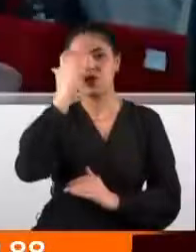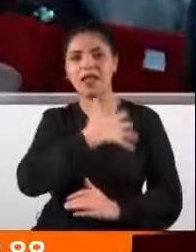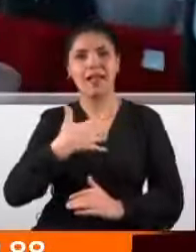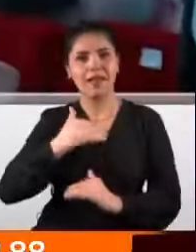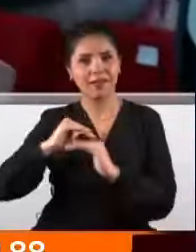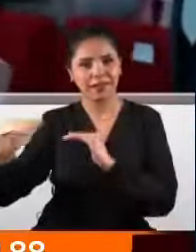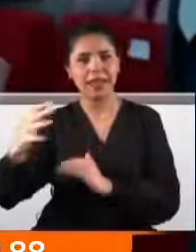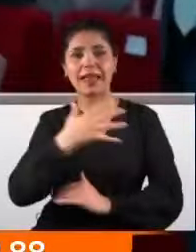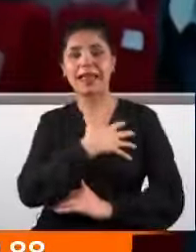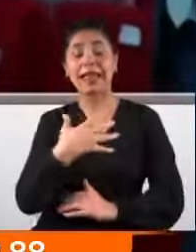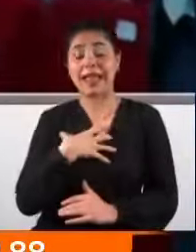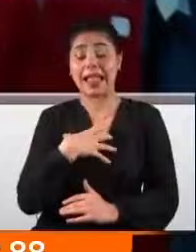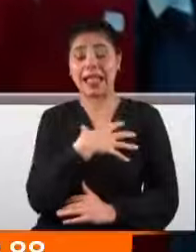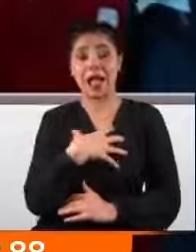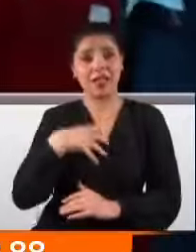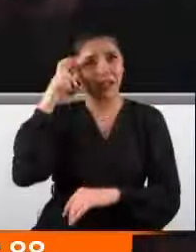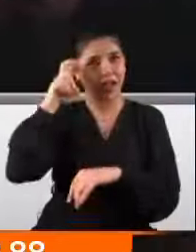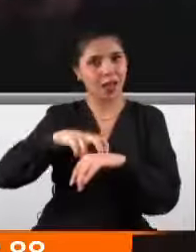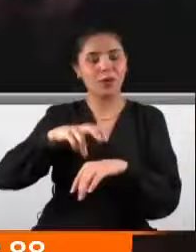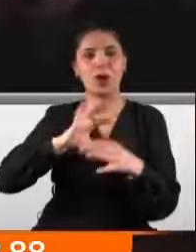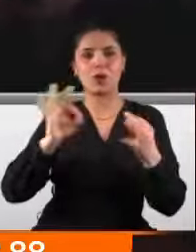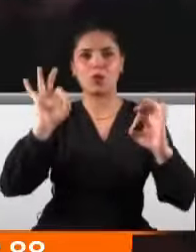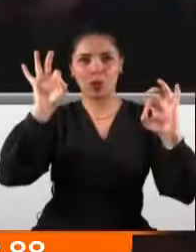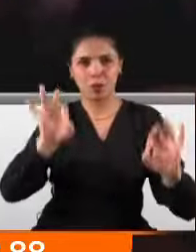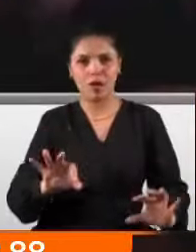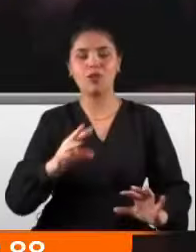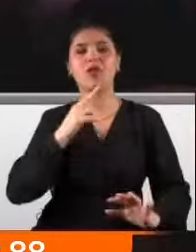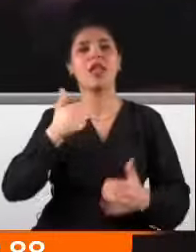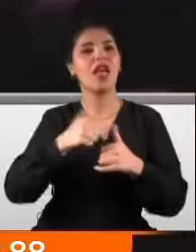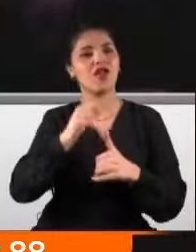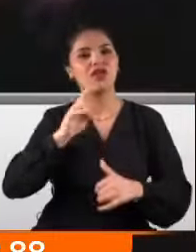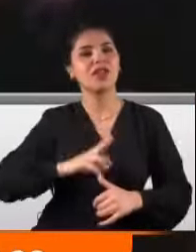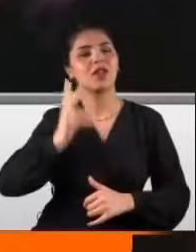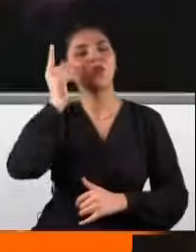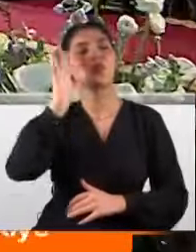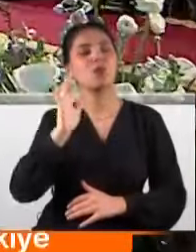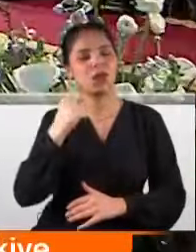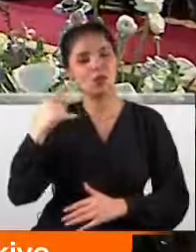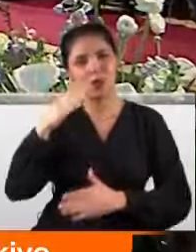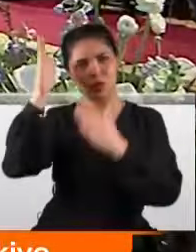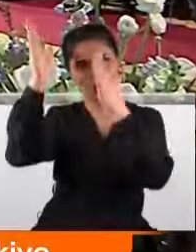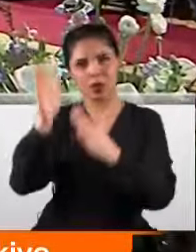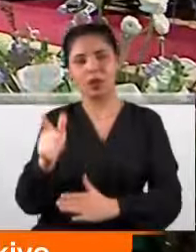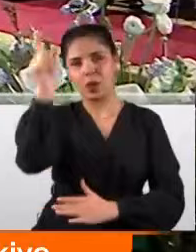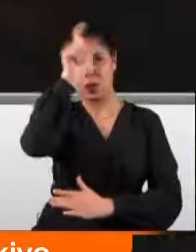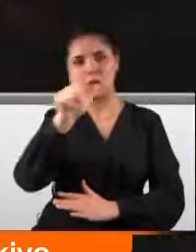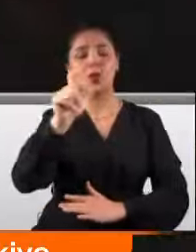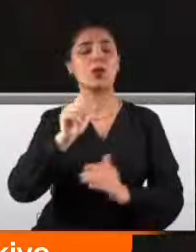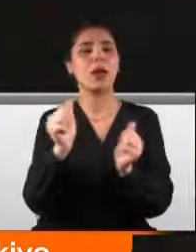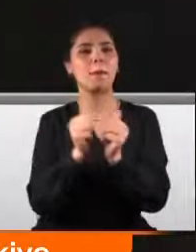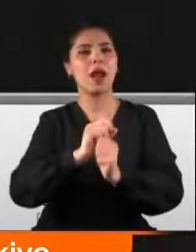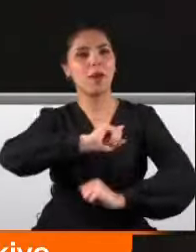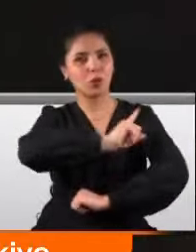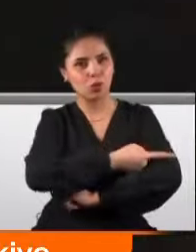kendi annesini anarak başladı sözlerine. Eşi ve kızlarını da unutmadı. Cumhurbaşkanı Erdoğan, Türkiye ile güçlenen,